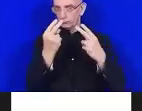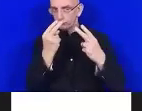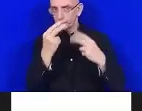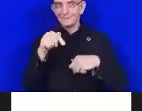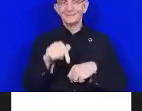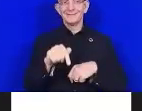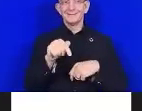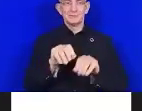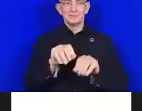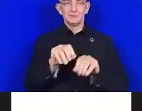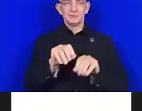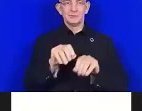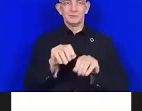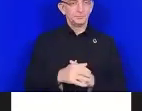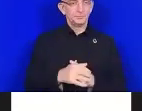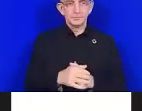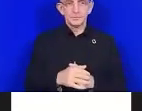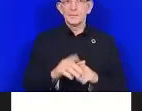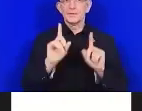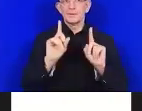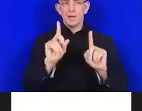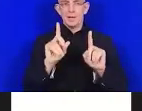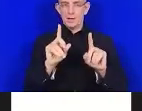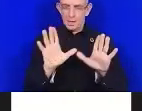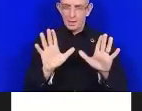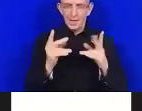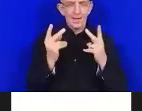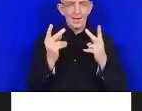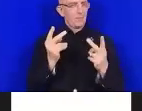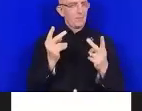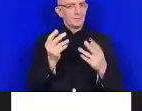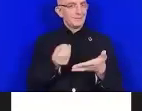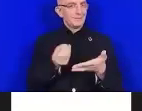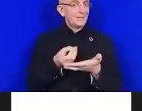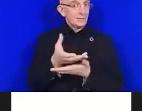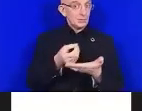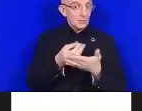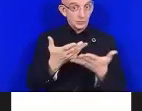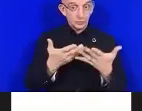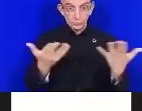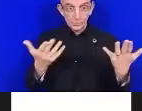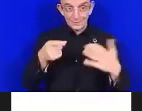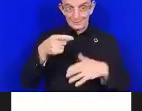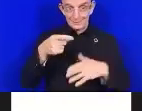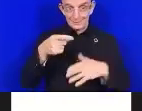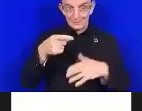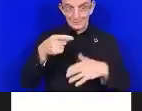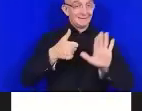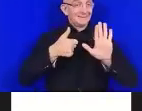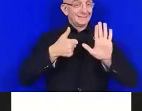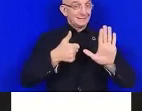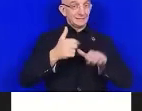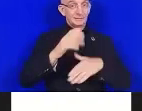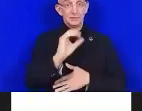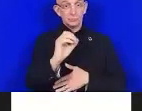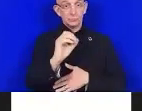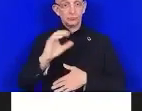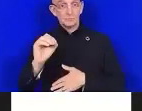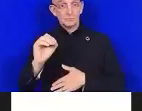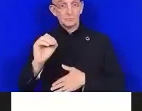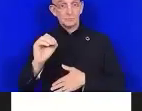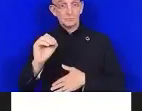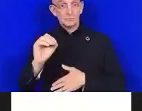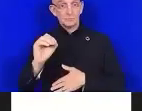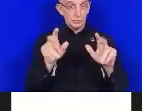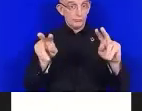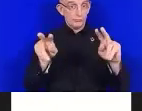de 600 participants qui nous rejoignent. Et ils sont tous sur vidéo et les micros